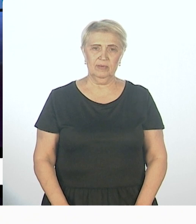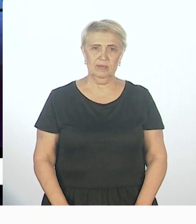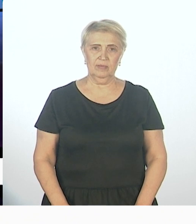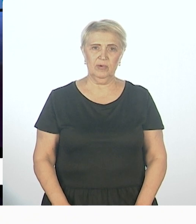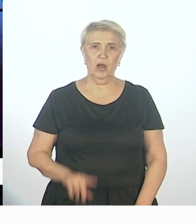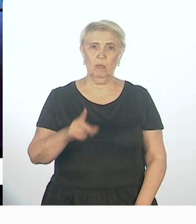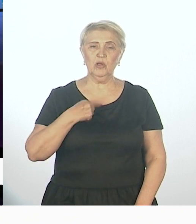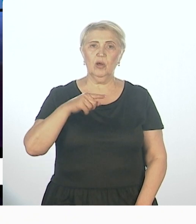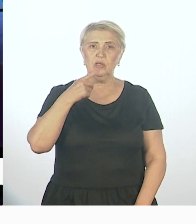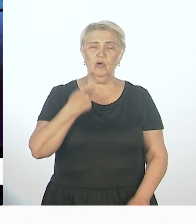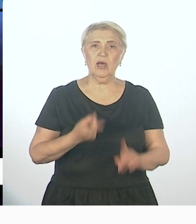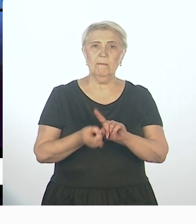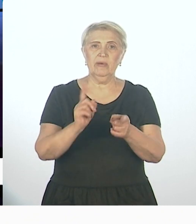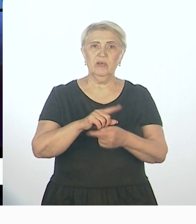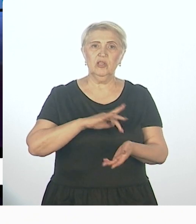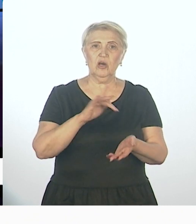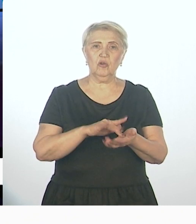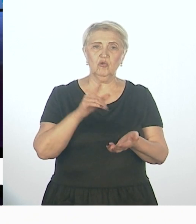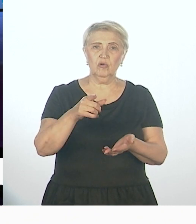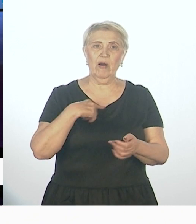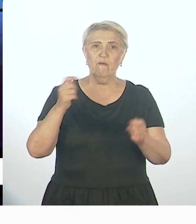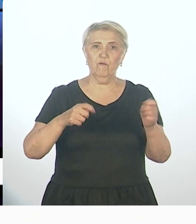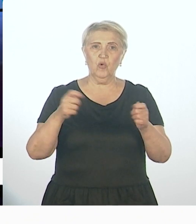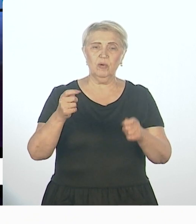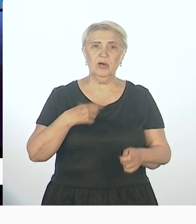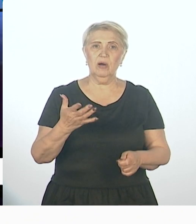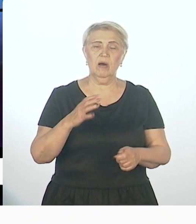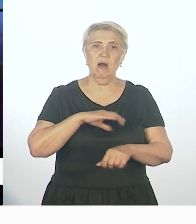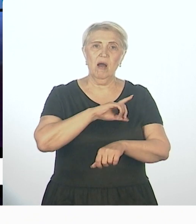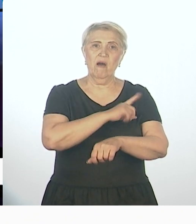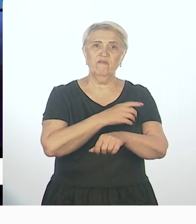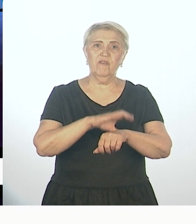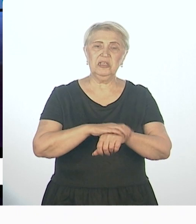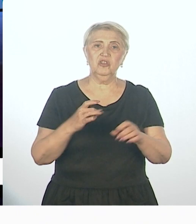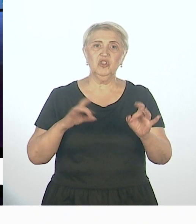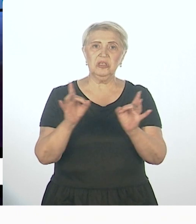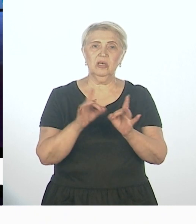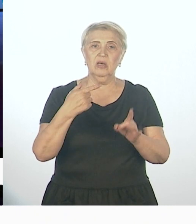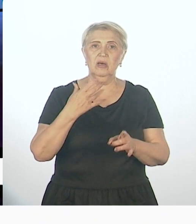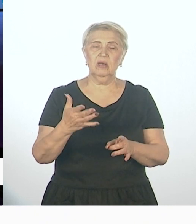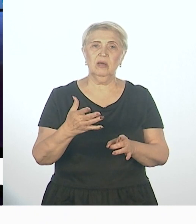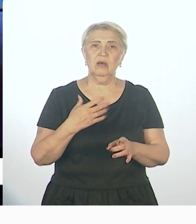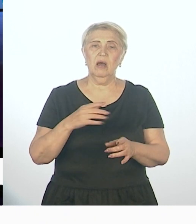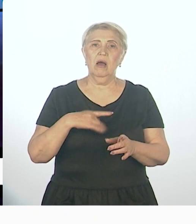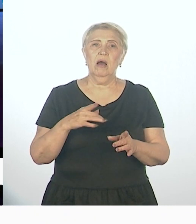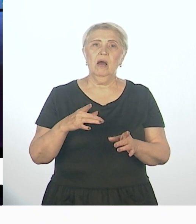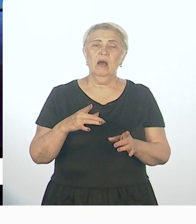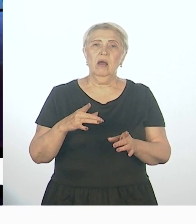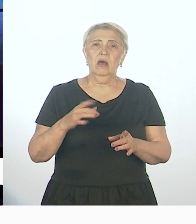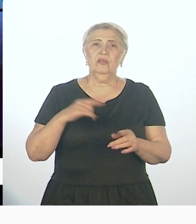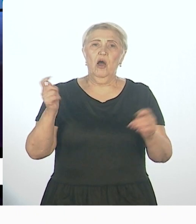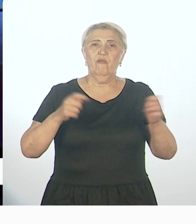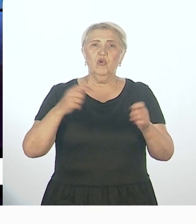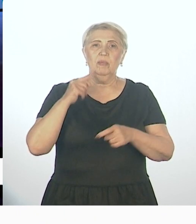Скажу. Потому что он превратился из городского форума фактически на форум, можно сказать, дальневосточный.